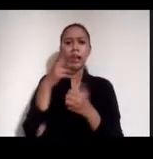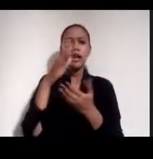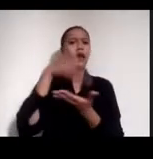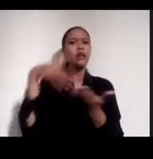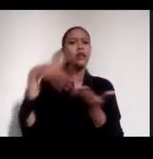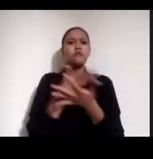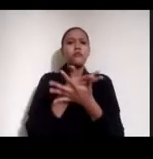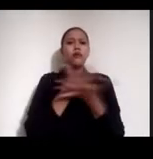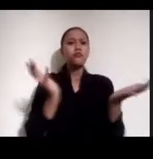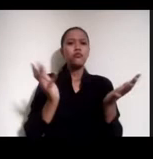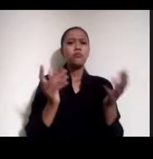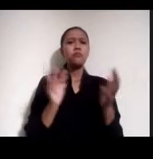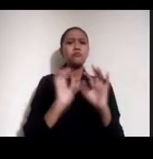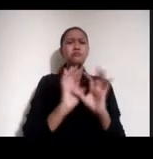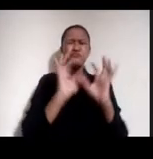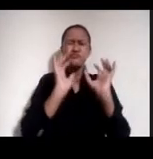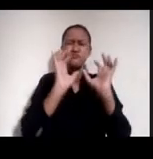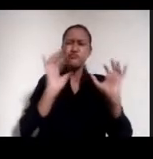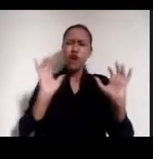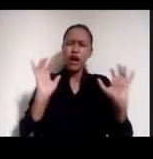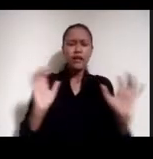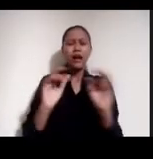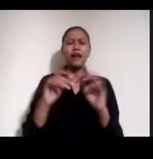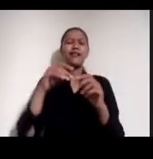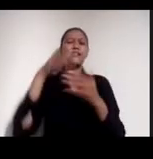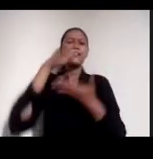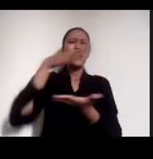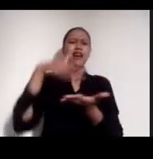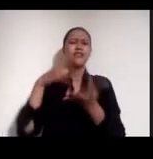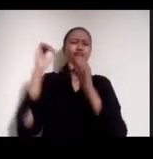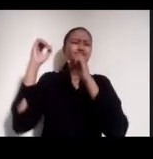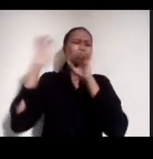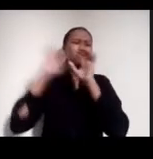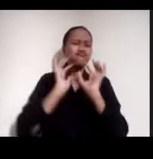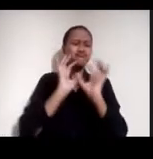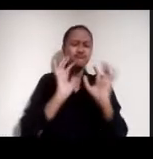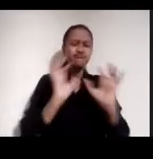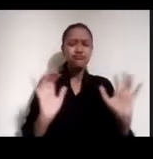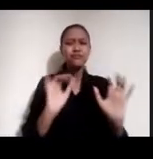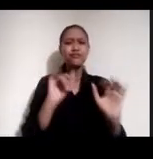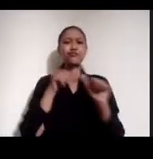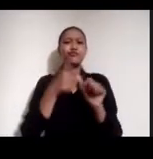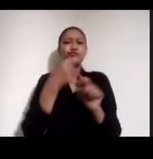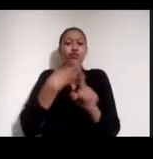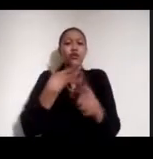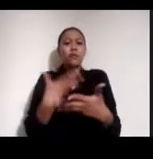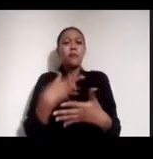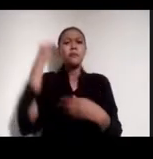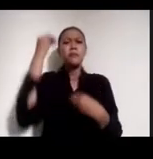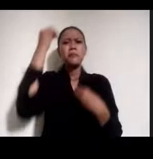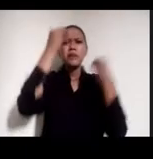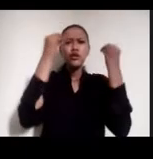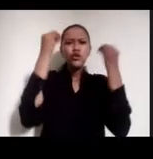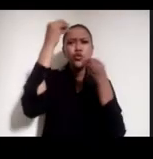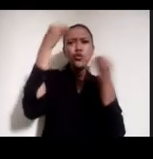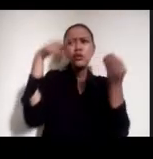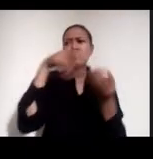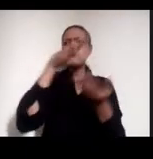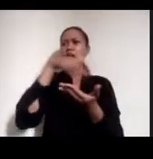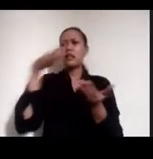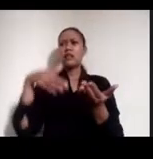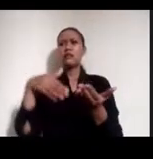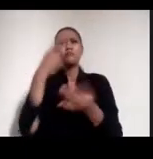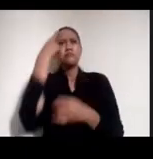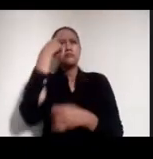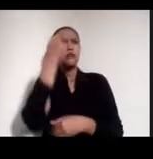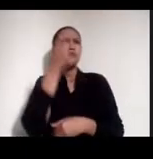data Saking banjirnya kita itu sampai bingung mengidentifikasi Apakah data ini bisa dipercaya Apakah data ini